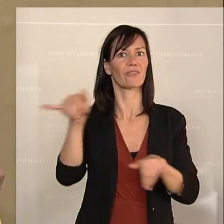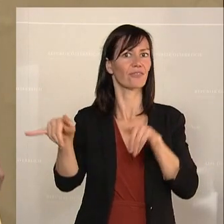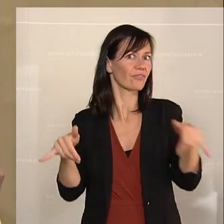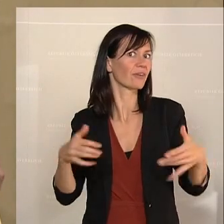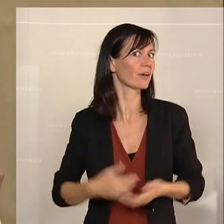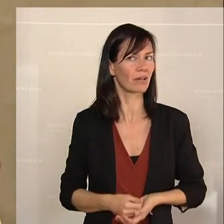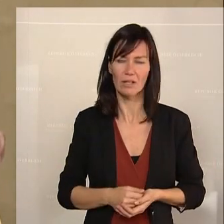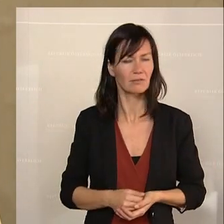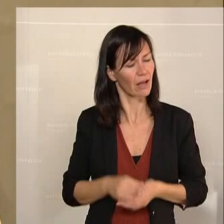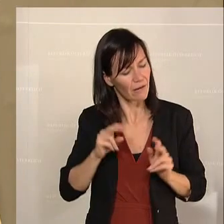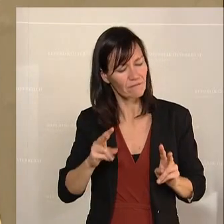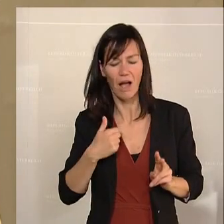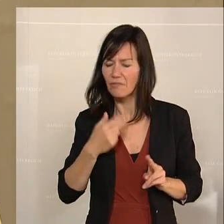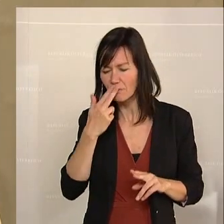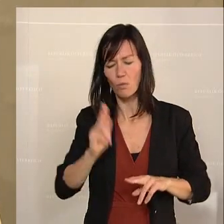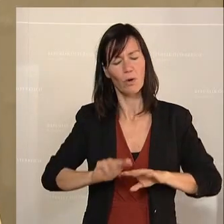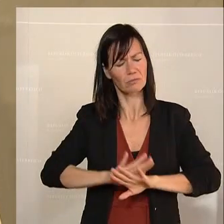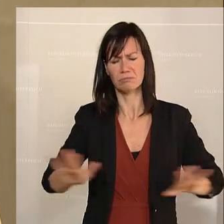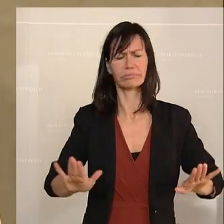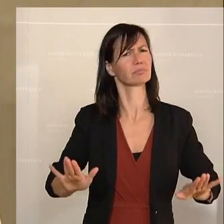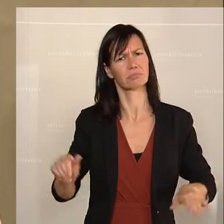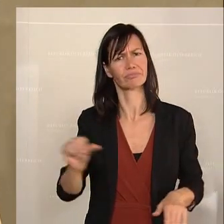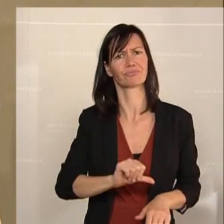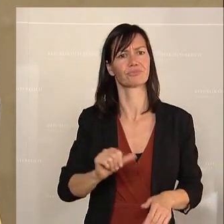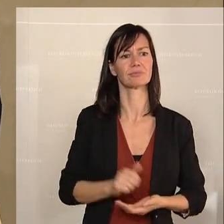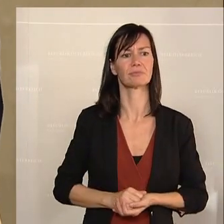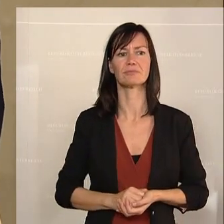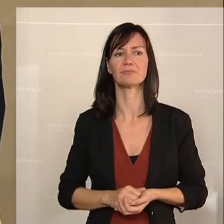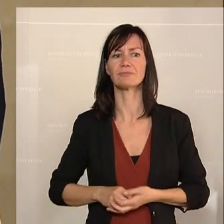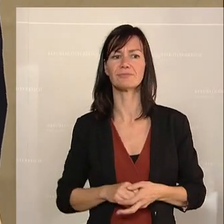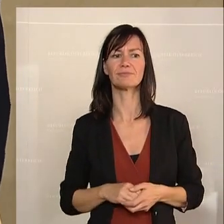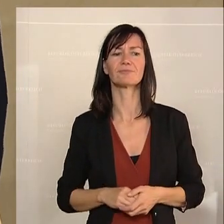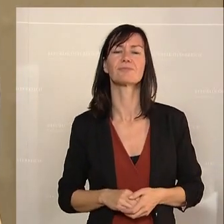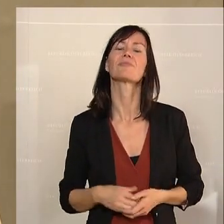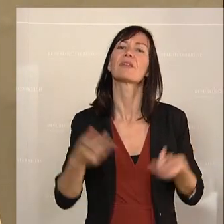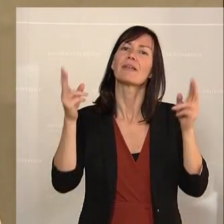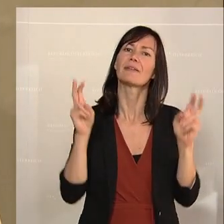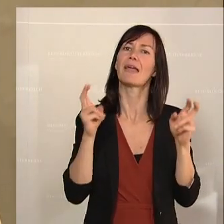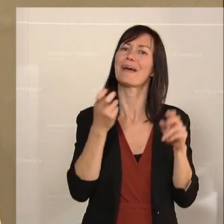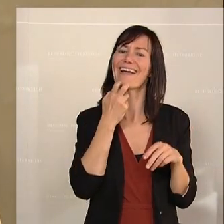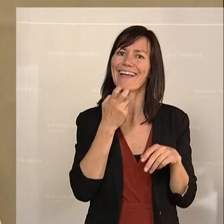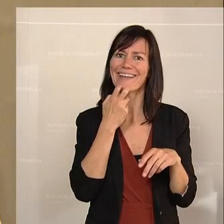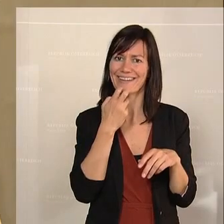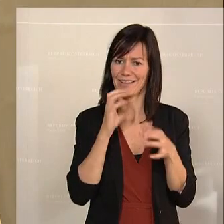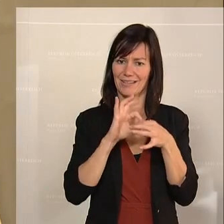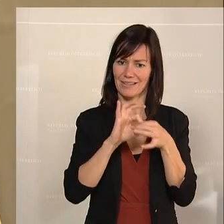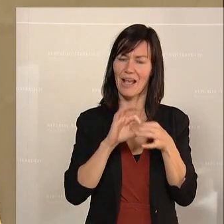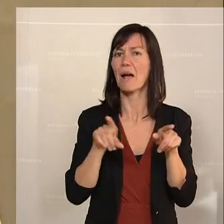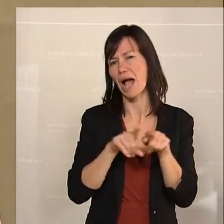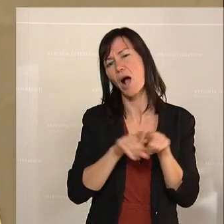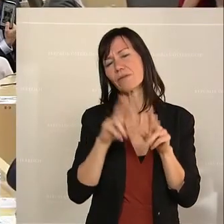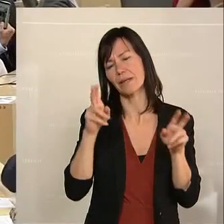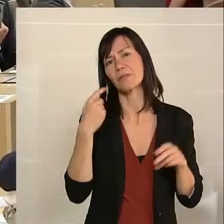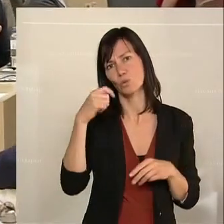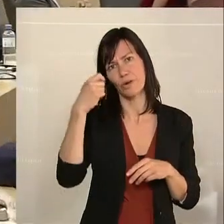massiv zu verurteilen. Ich möchte mich jetzt auf die Teuerung beziehen und natürlich ist auch die Energiediskussion ein Teil davon. Und da müssen wir schon